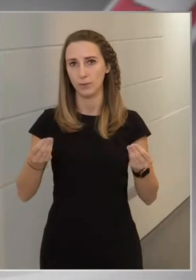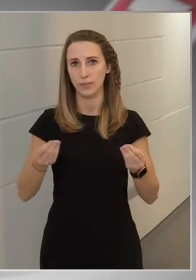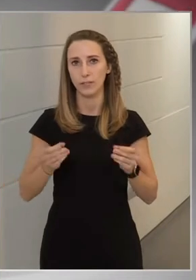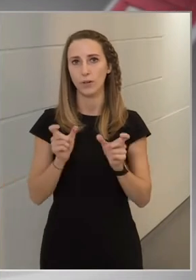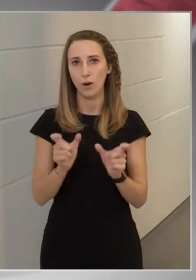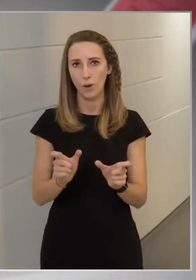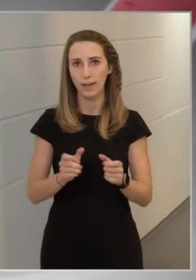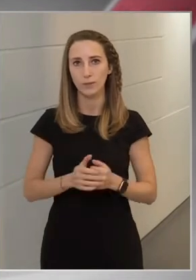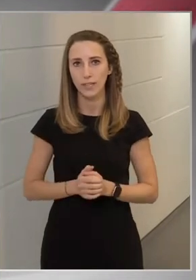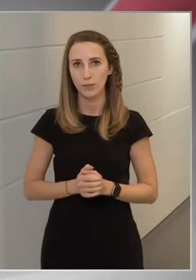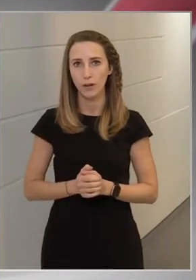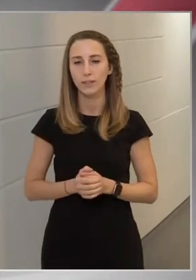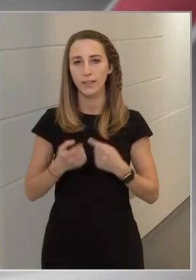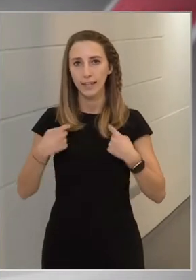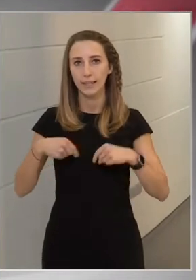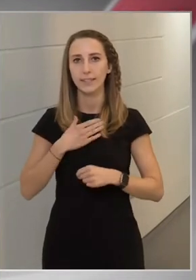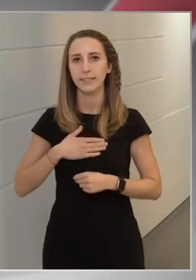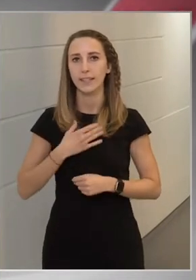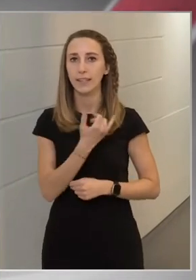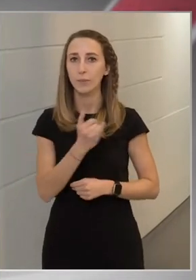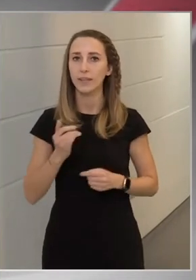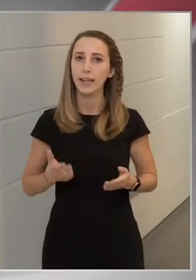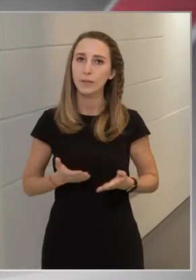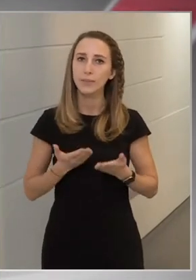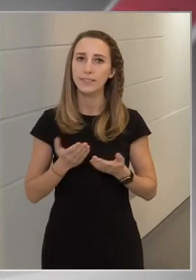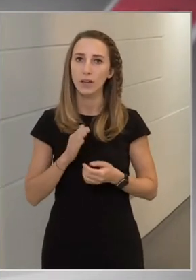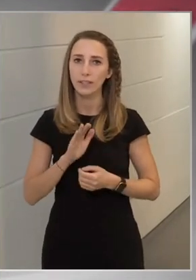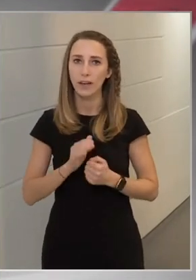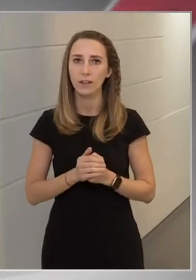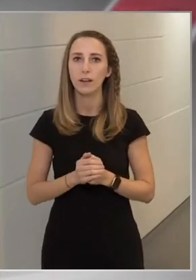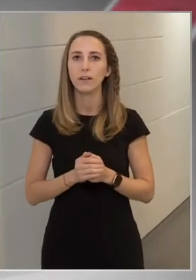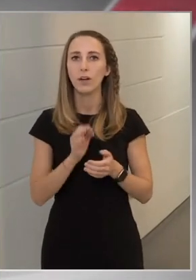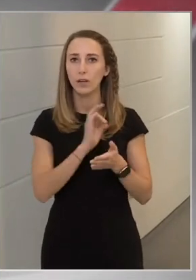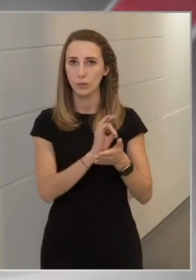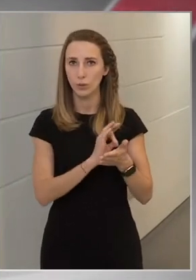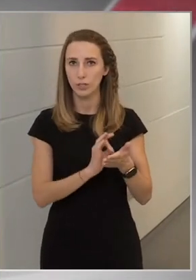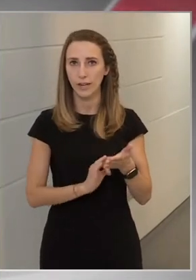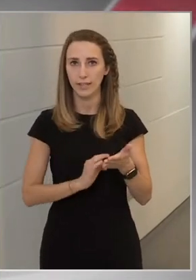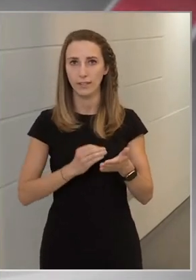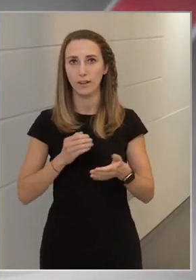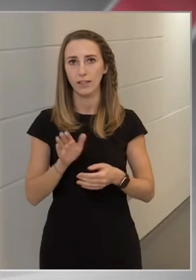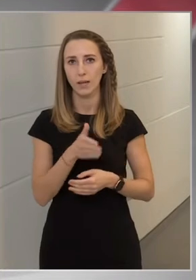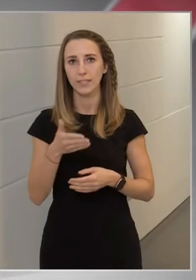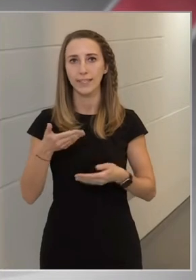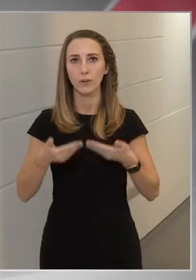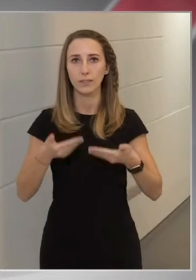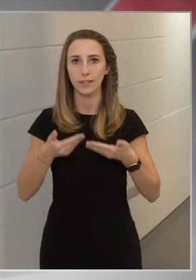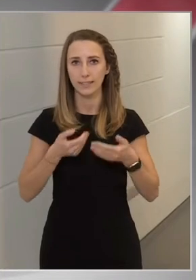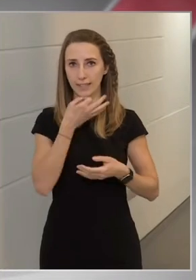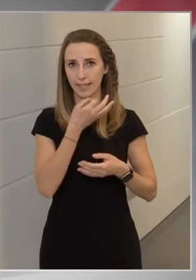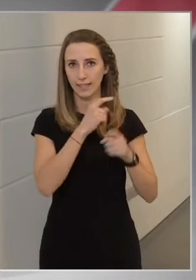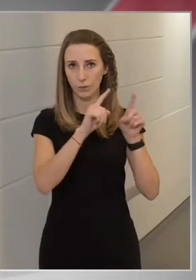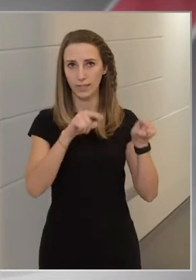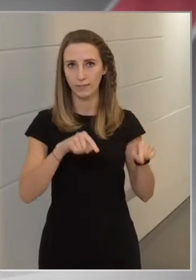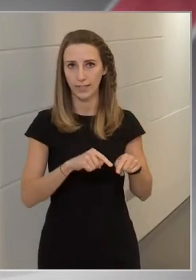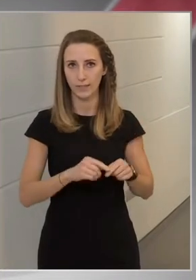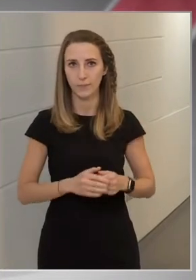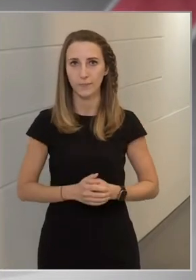korlátozásokat. Ezért innen is szeretnék mindenkit biztatni arra, hogy töltse ki a nemzeti konzultáció kérdőjivét.